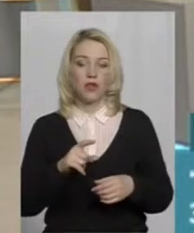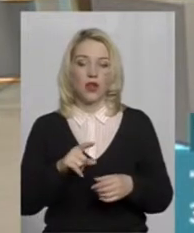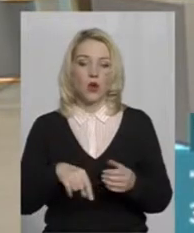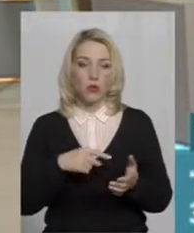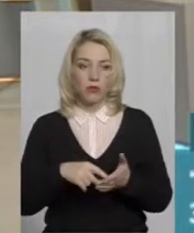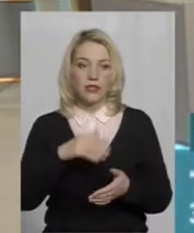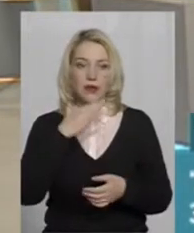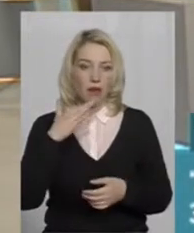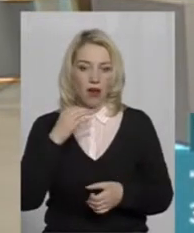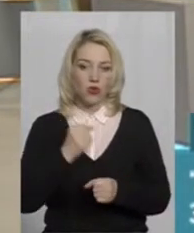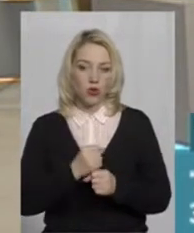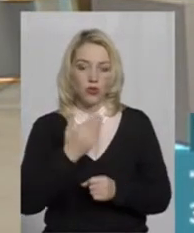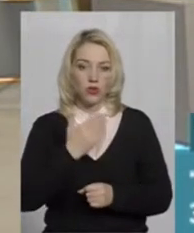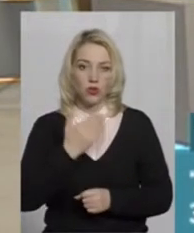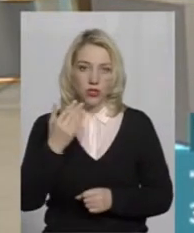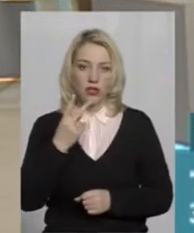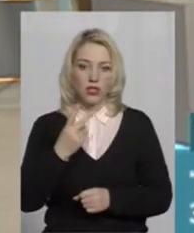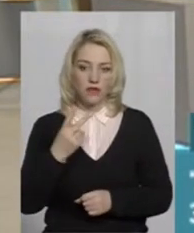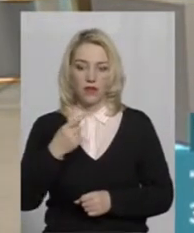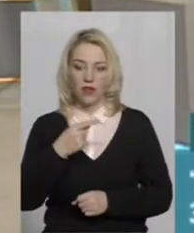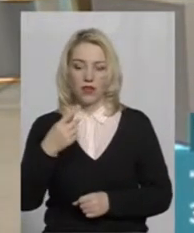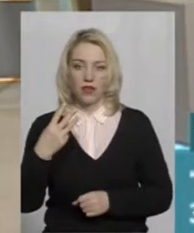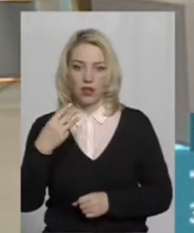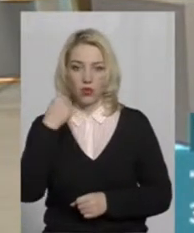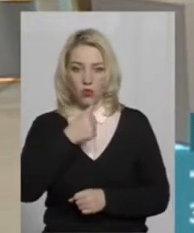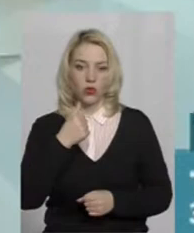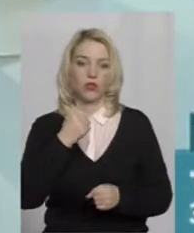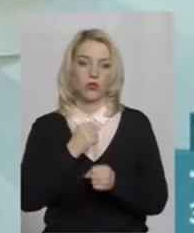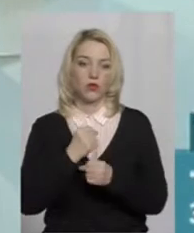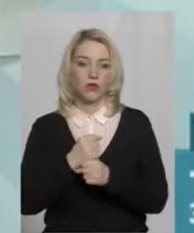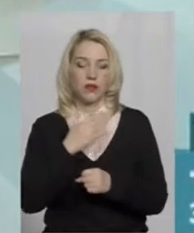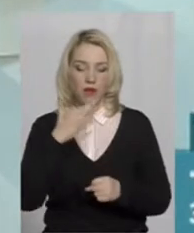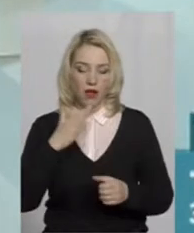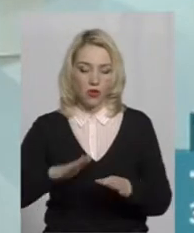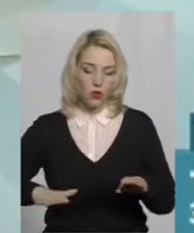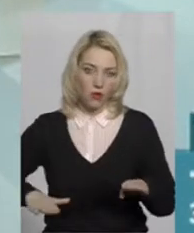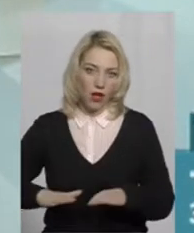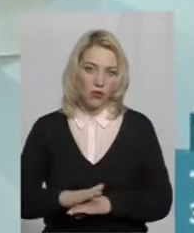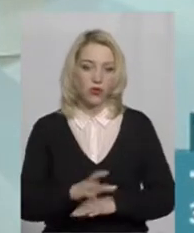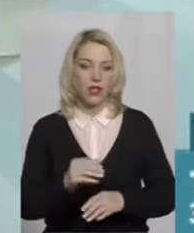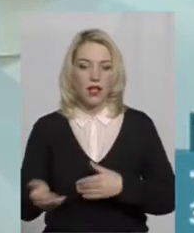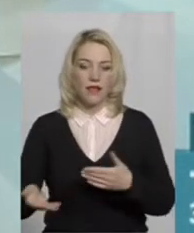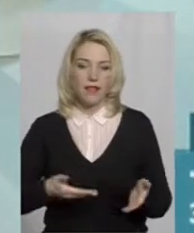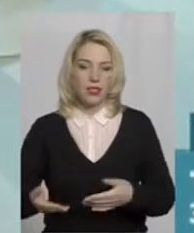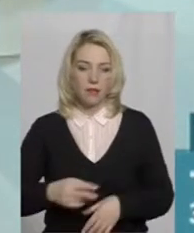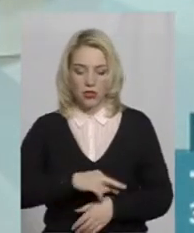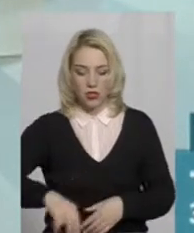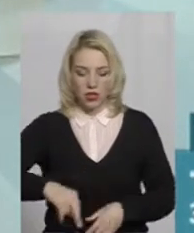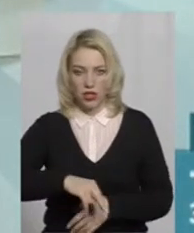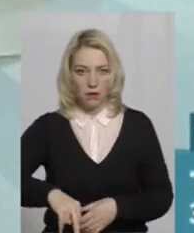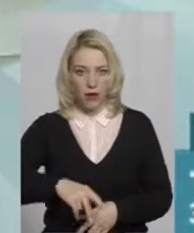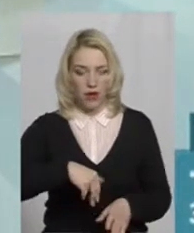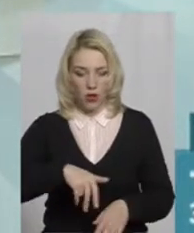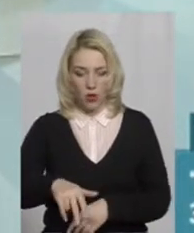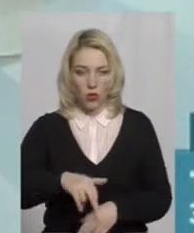Останні 2-3 роки робиться пандуси на пішохідних переходах, просто на